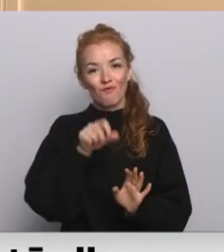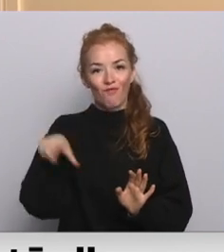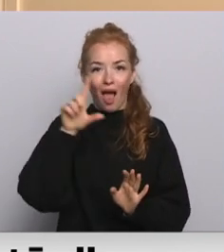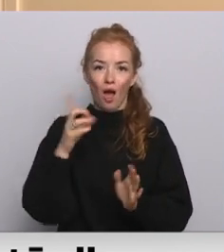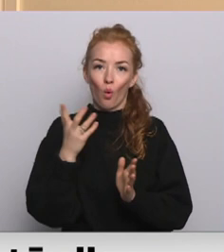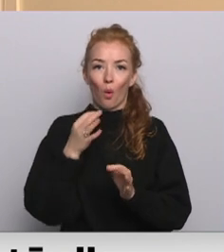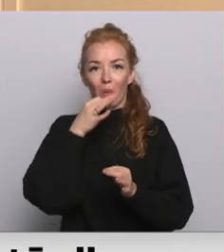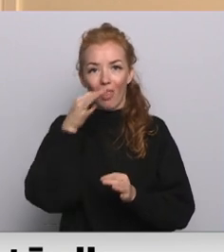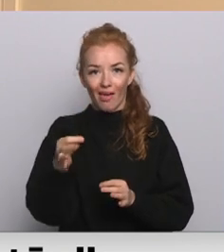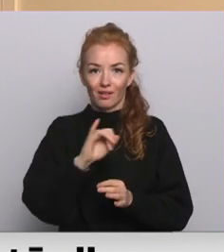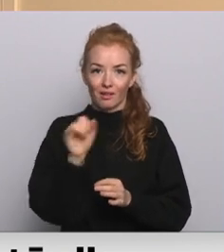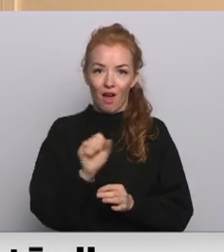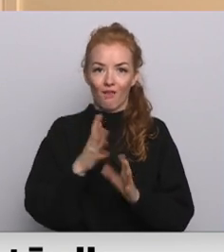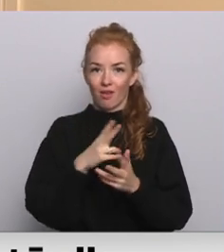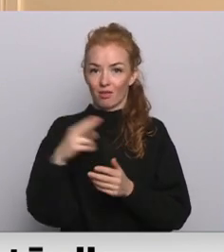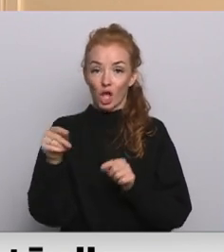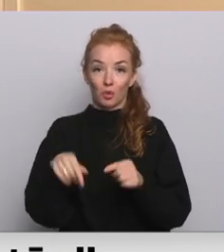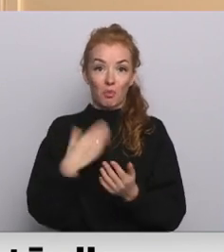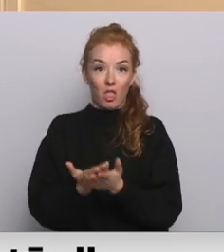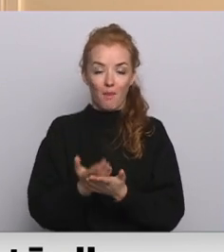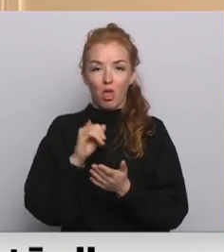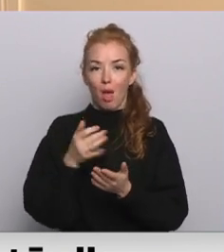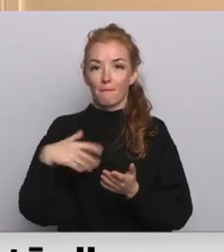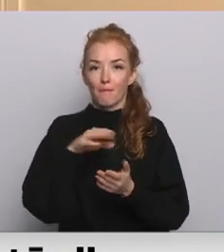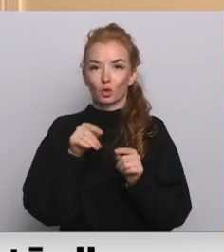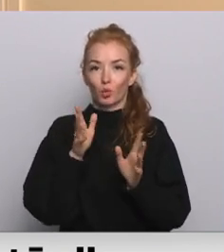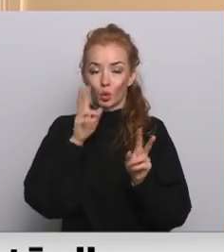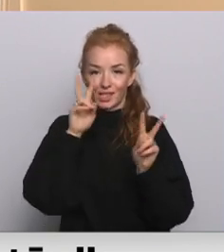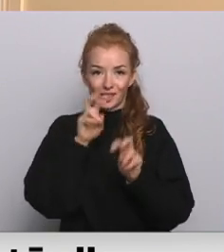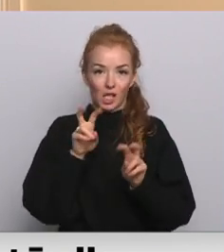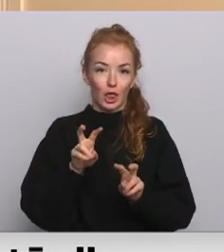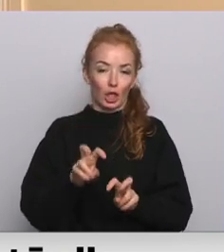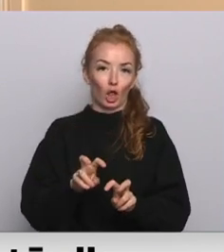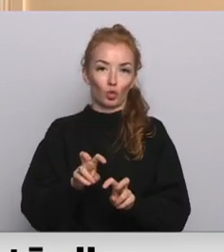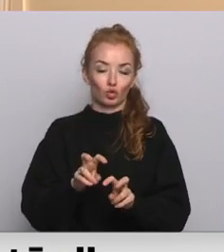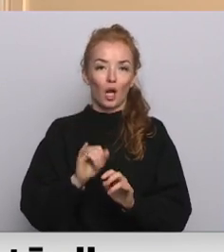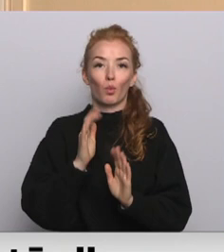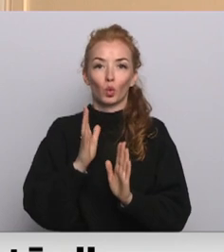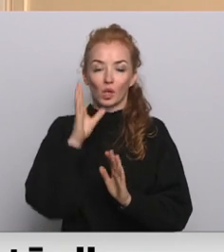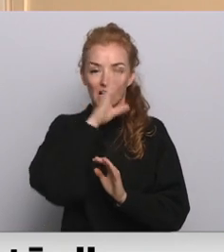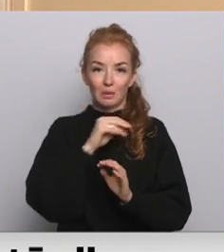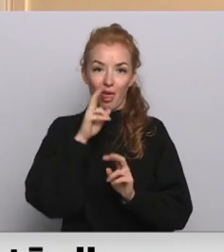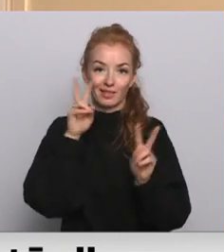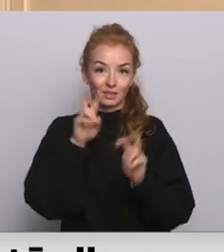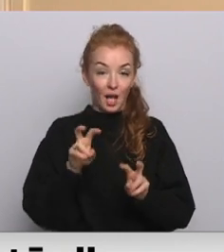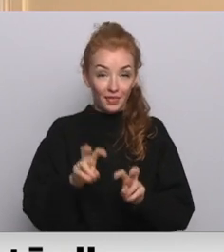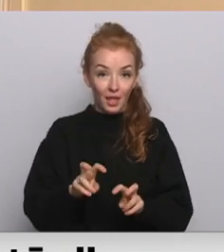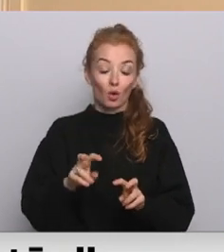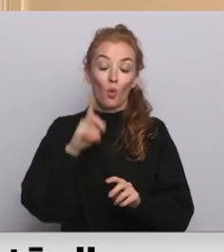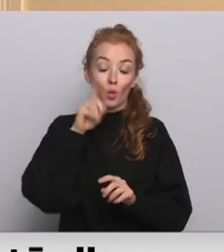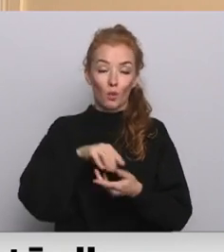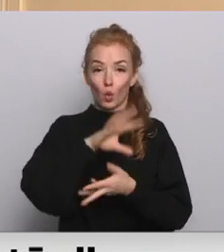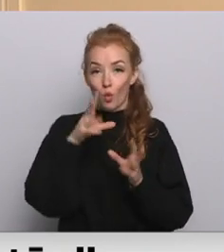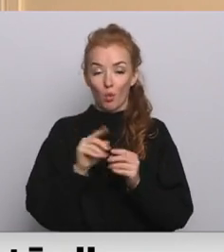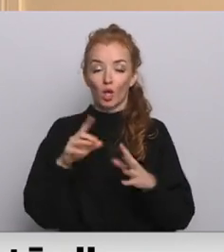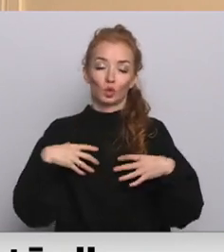komentēt, jā vai nē, šim piedāvājumam, ja mēs būtu to izskatījušies un būtu iespēja izskatīt. Nu jā, nu kopumā, protams, ir